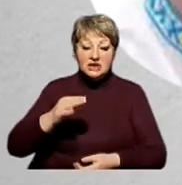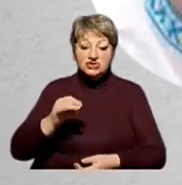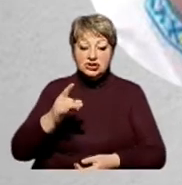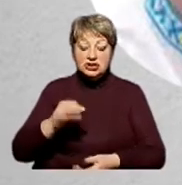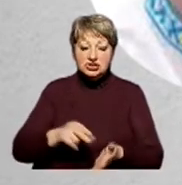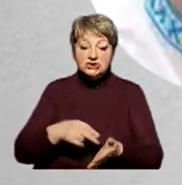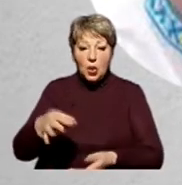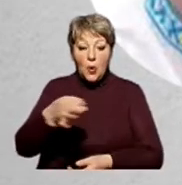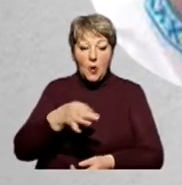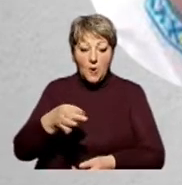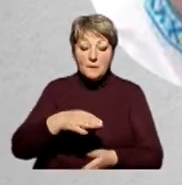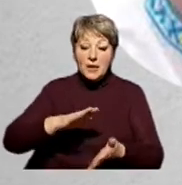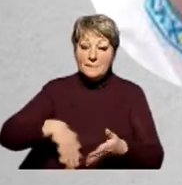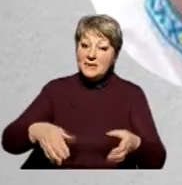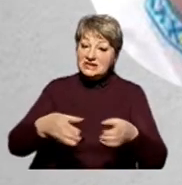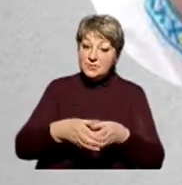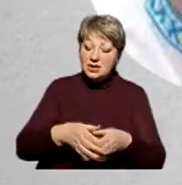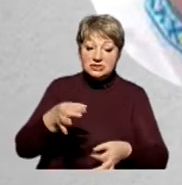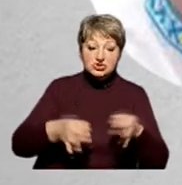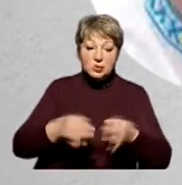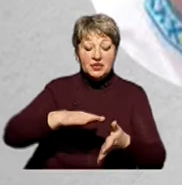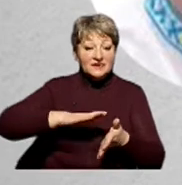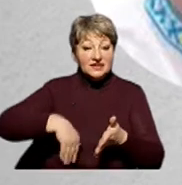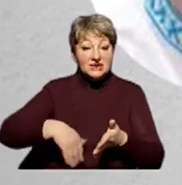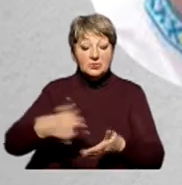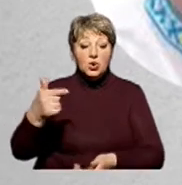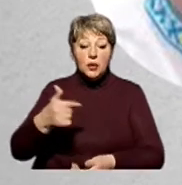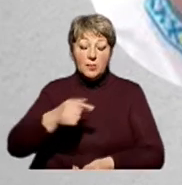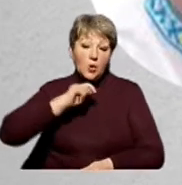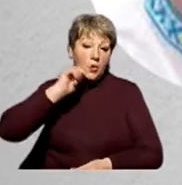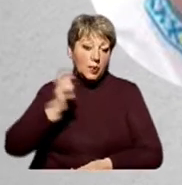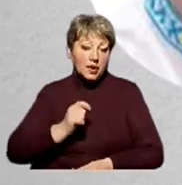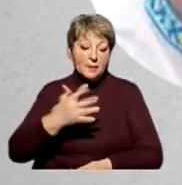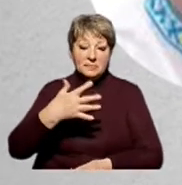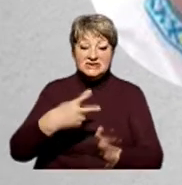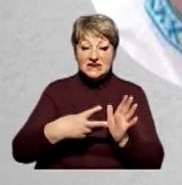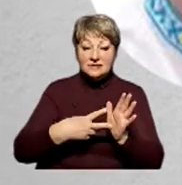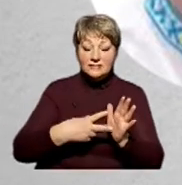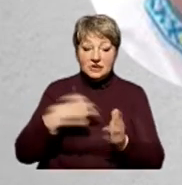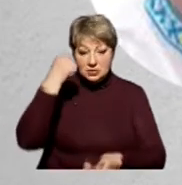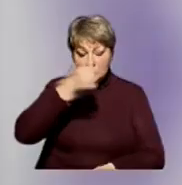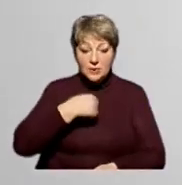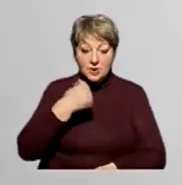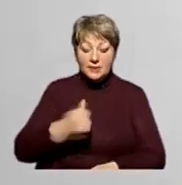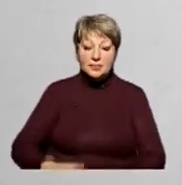району у Черкаській області. Безпартійний. Судимість відсутня. Громадянин України. 58 років.